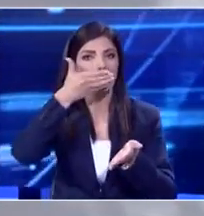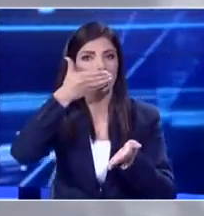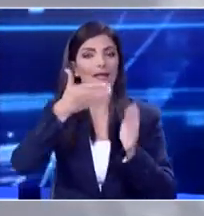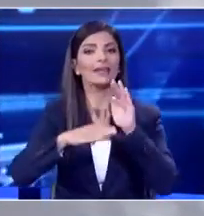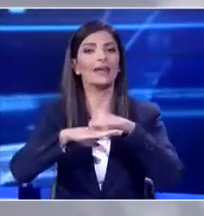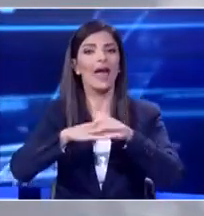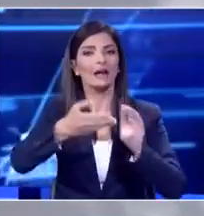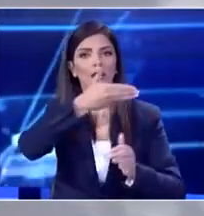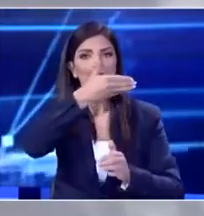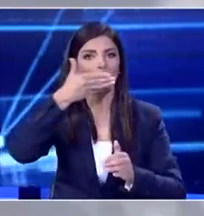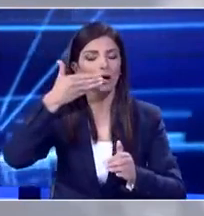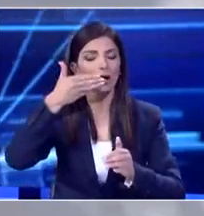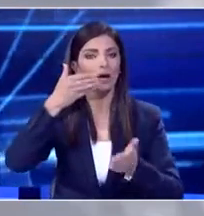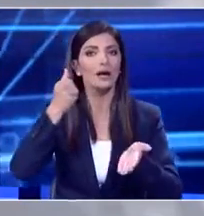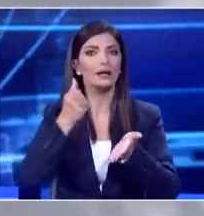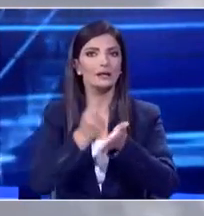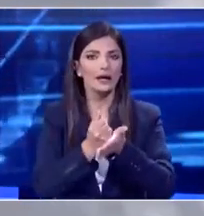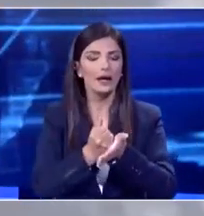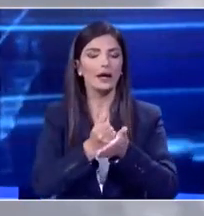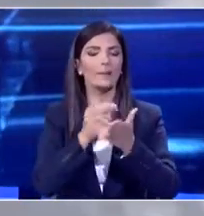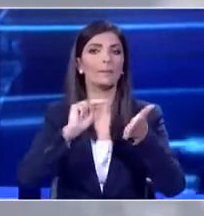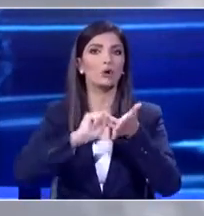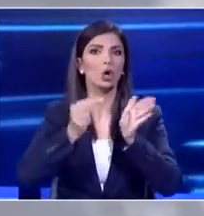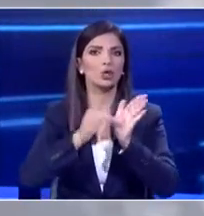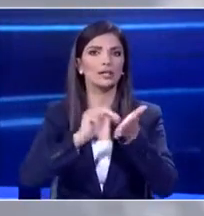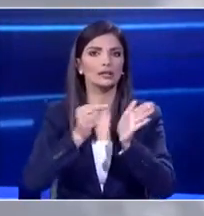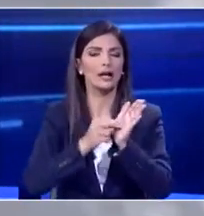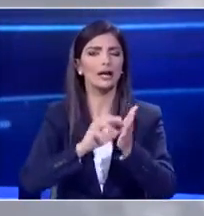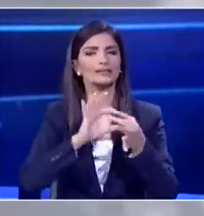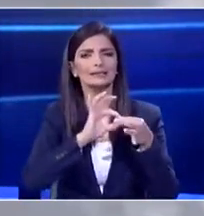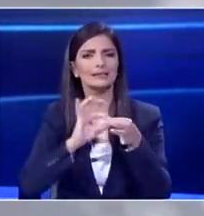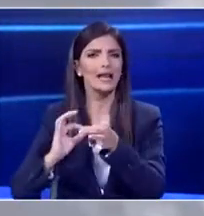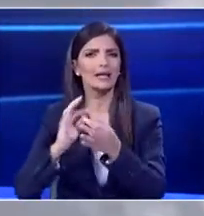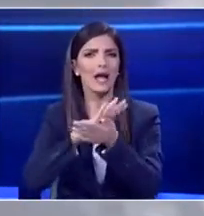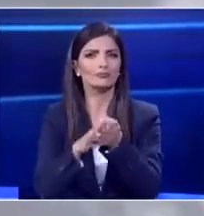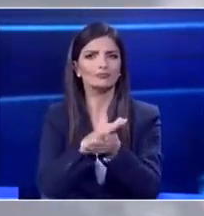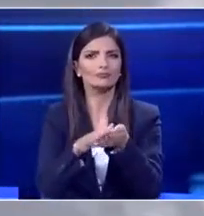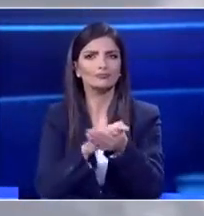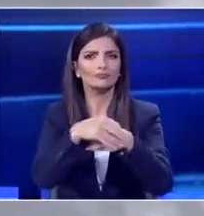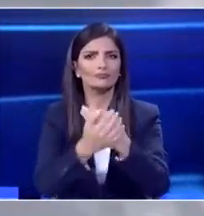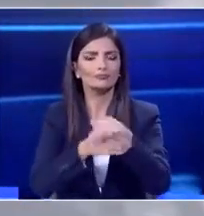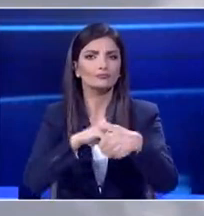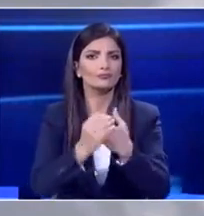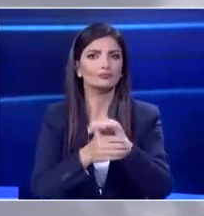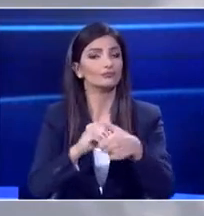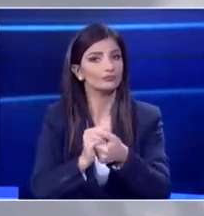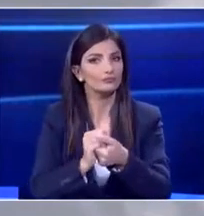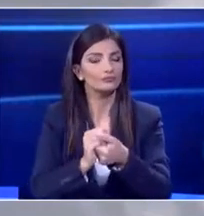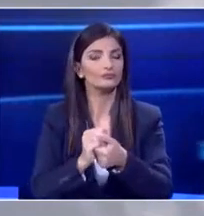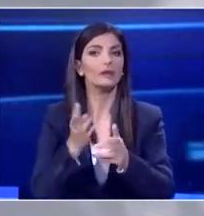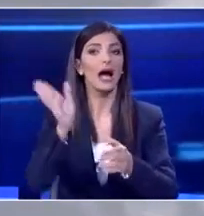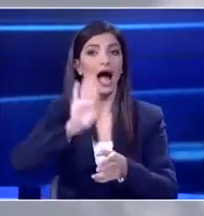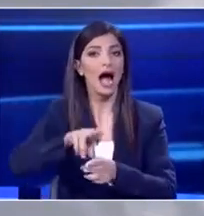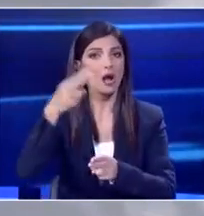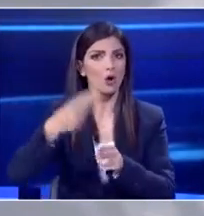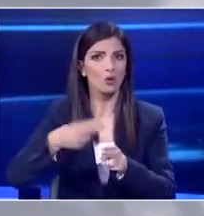κάποιων άλλων μέτρων προστασίας και επίσης εξαιρετικά σημαντικό όπως να τονίσω